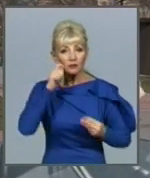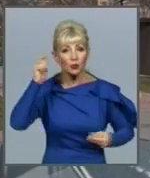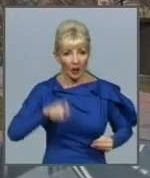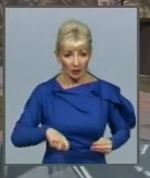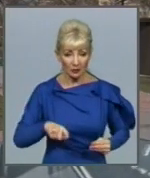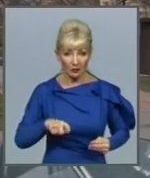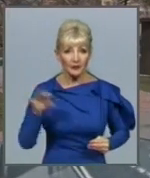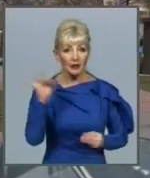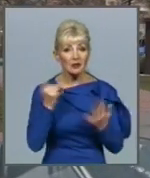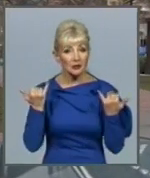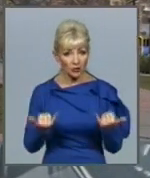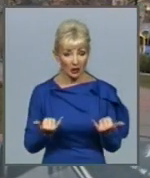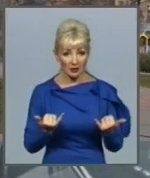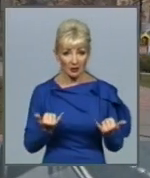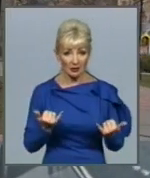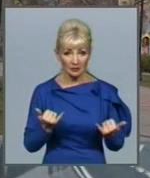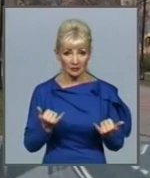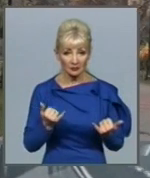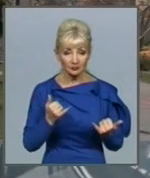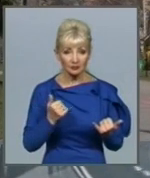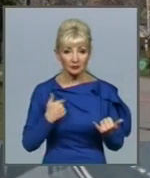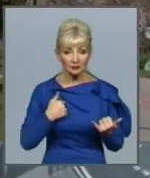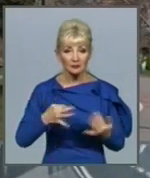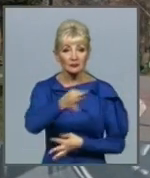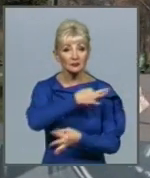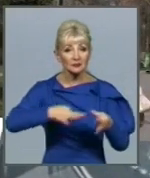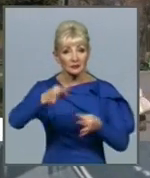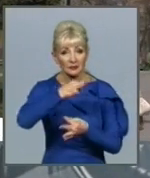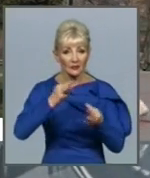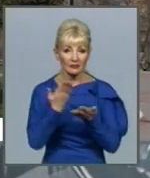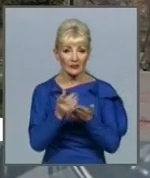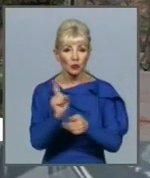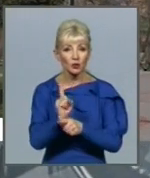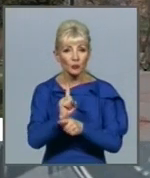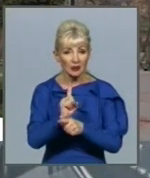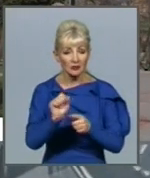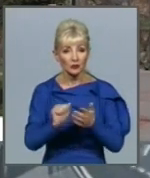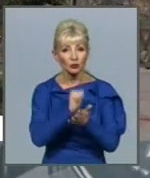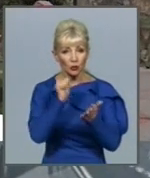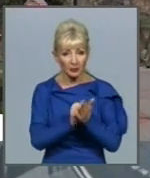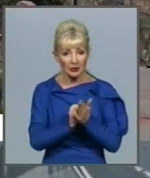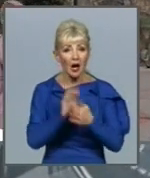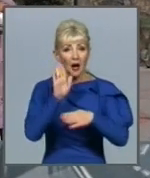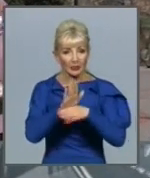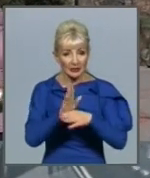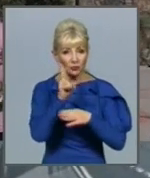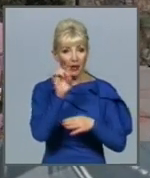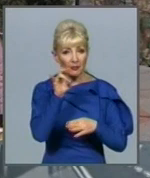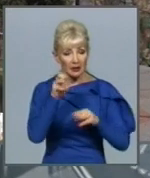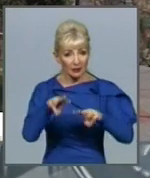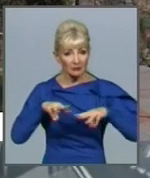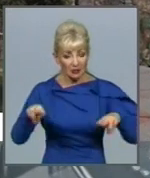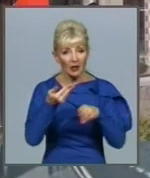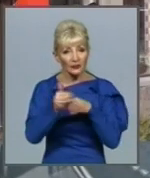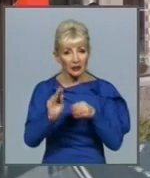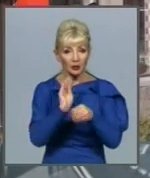погоджуємо відповідний нормативний акт, постанова Кабінету міністрів, щодо виділення додаткових коштів на